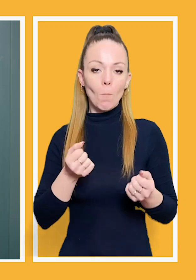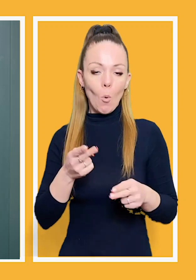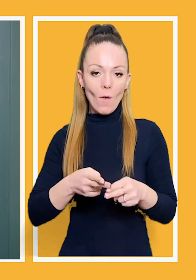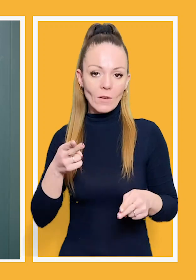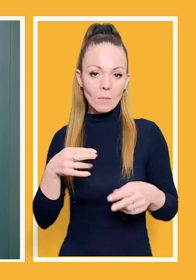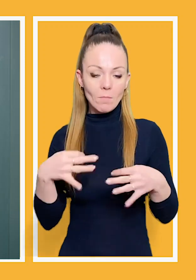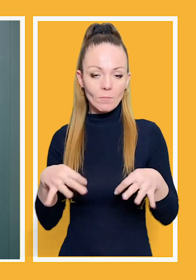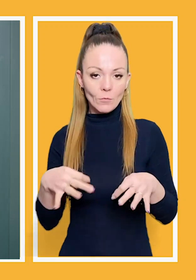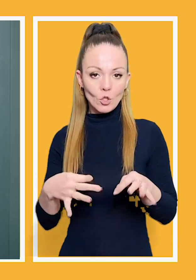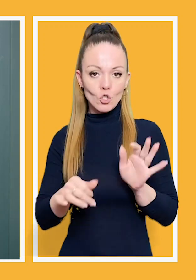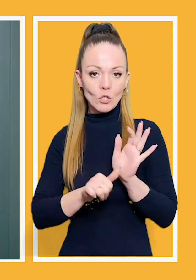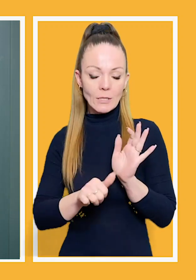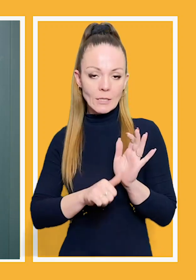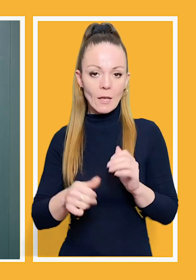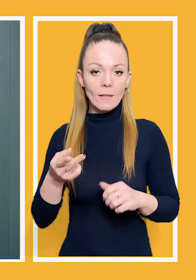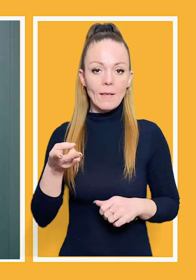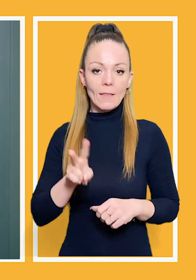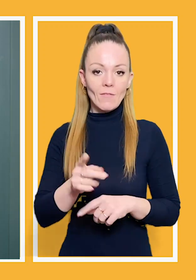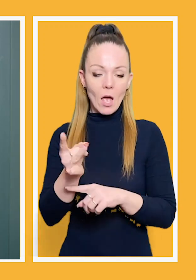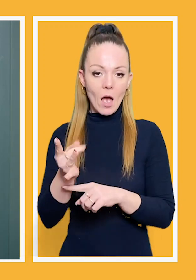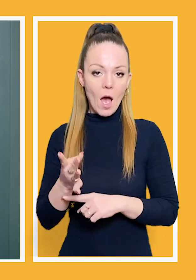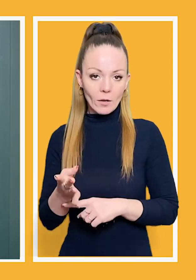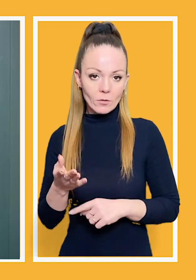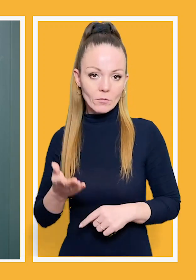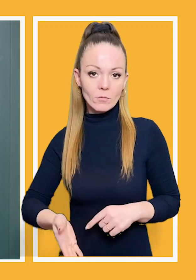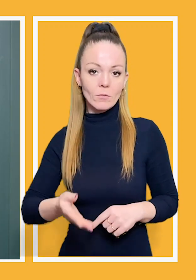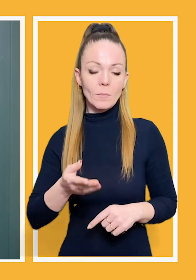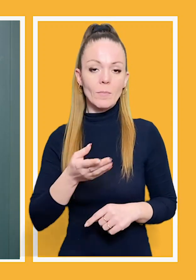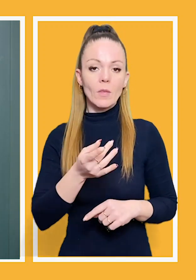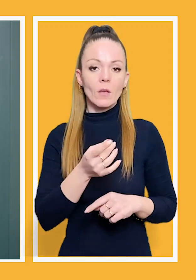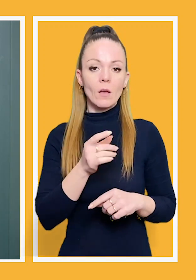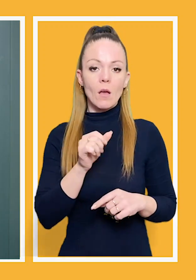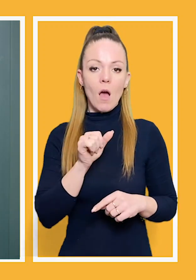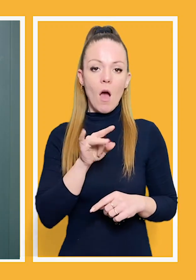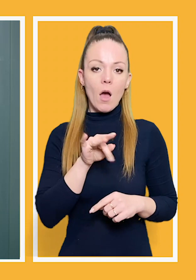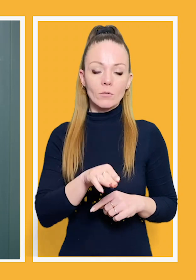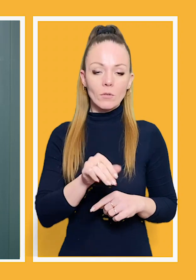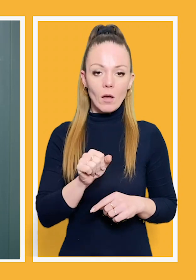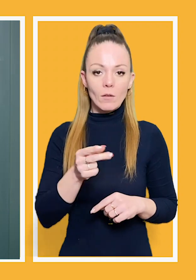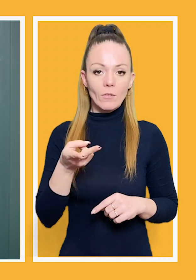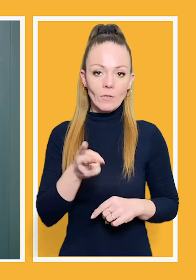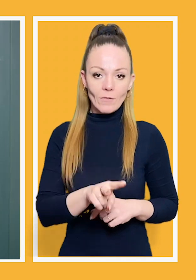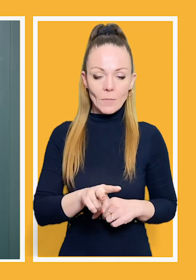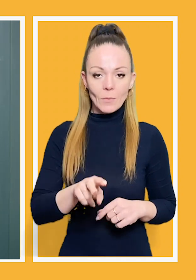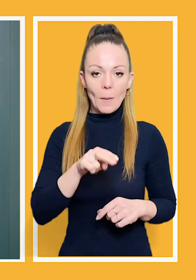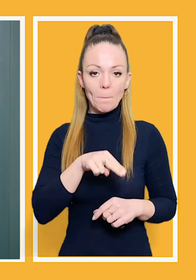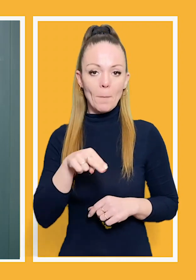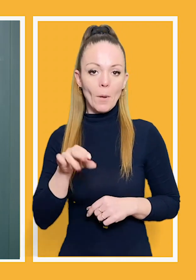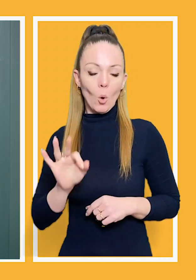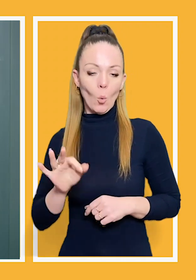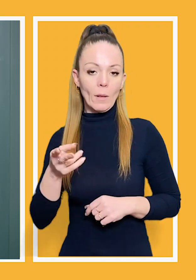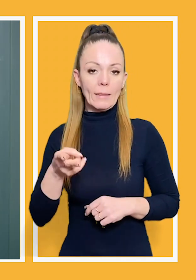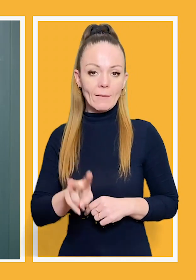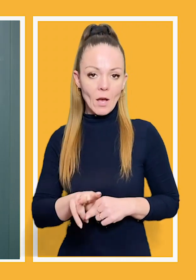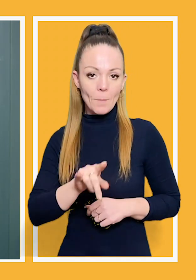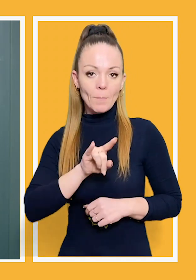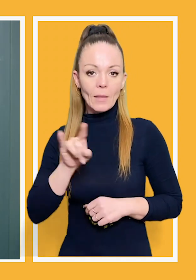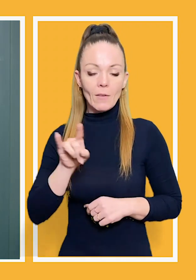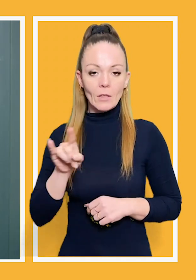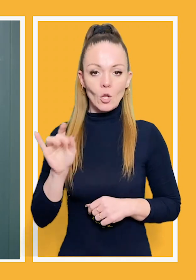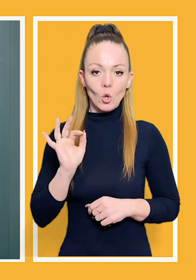18, бойових броньованих машин 60, артилерійських систем 2 одиниці, реактивний систем залпу вогню 2 одиниці,